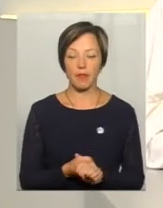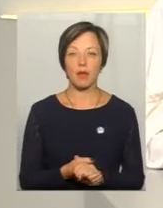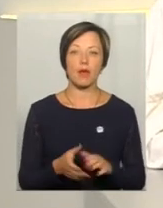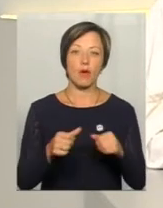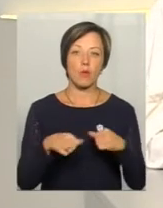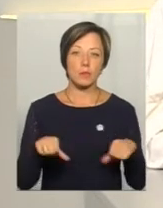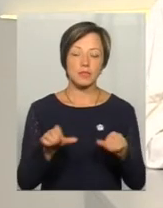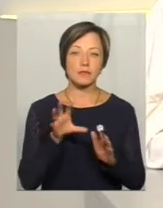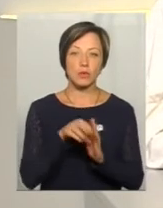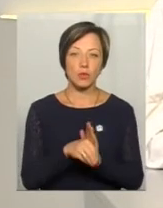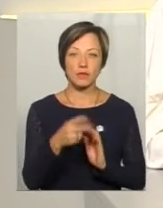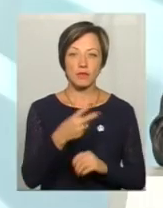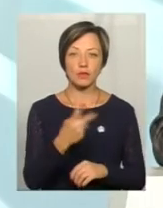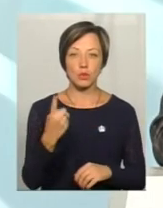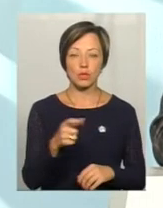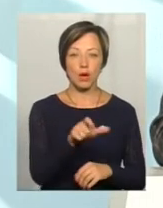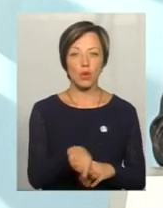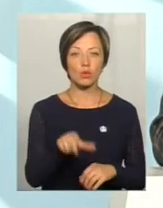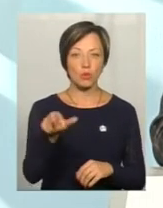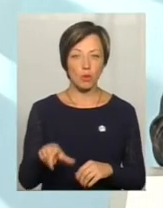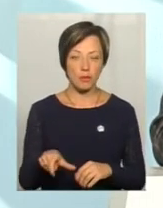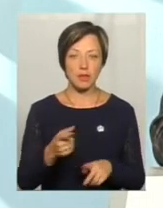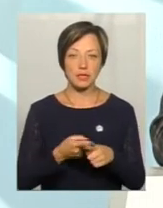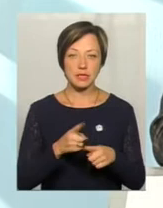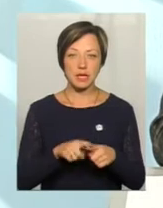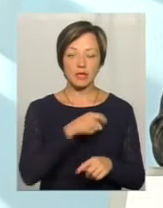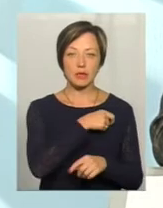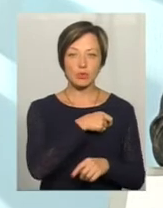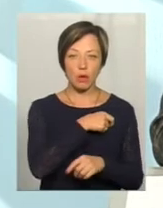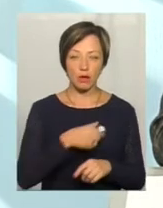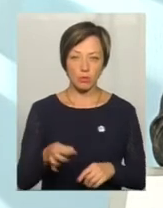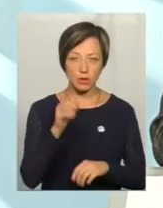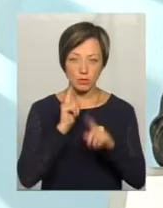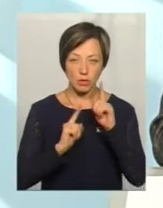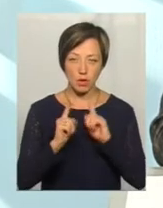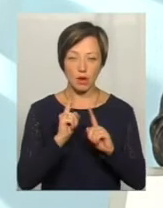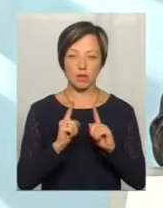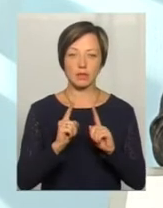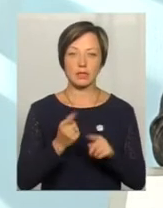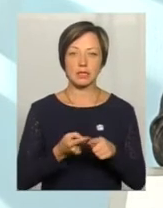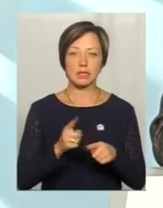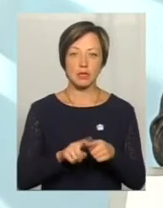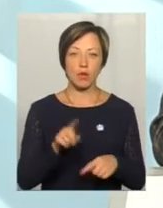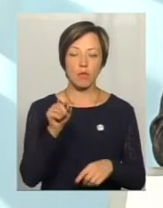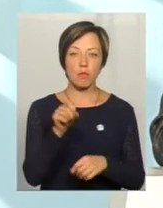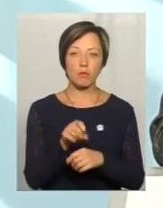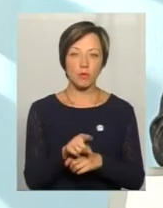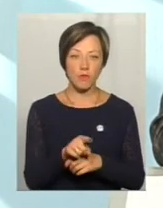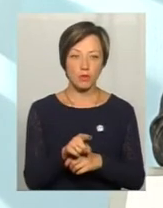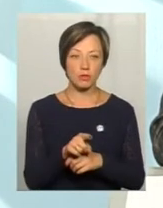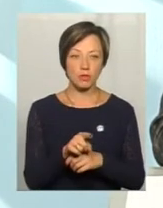входить 21 особа. Це депутати обласної ради, це уповноважений